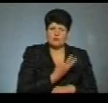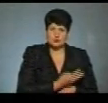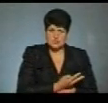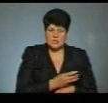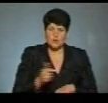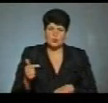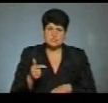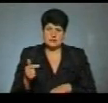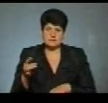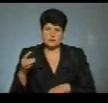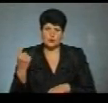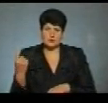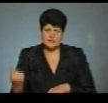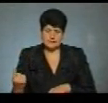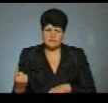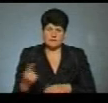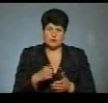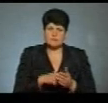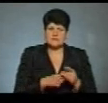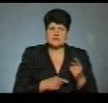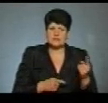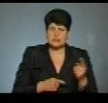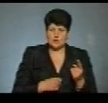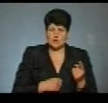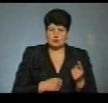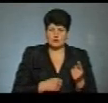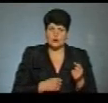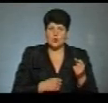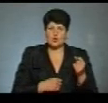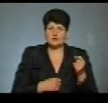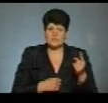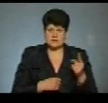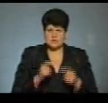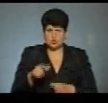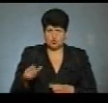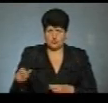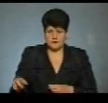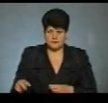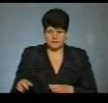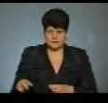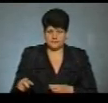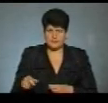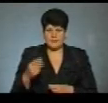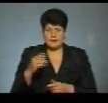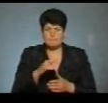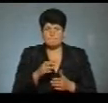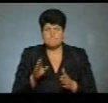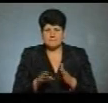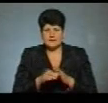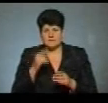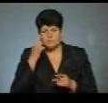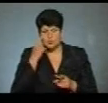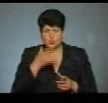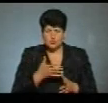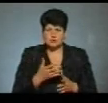в Гусятинському – 1 і в місті Тернополі – 11 чоловік. Під підозрою станом на